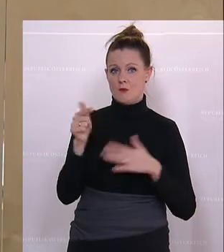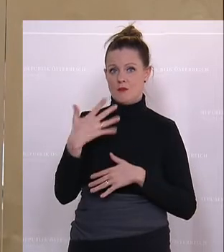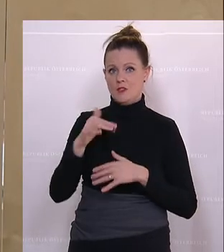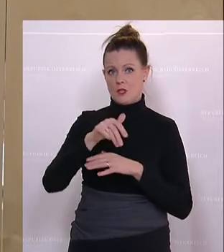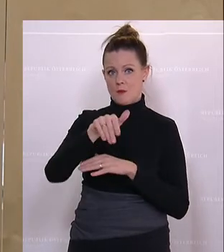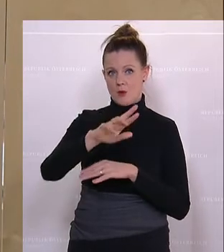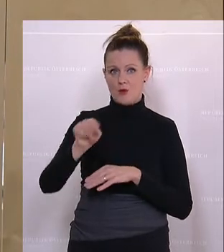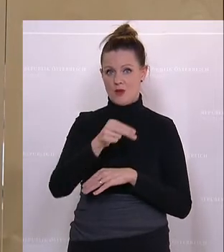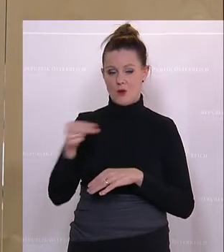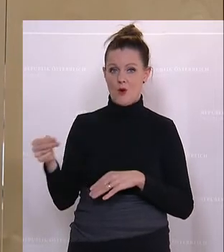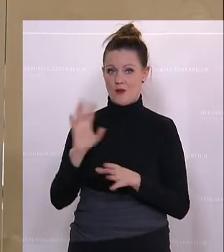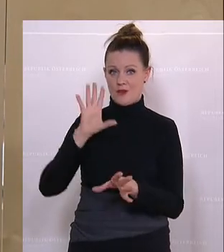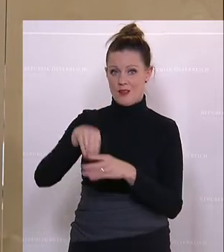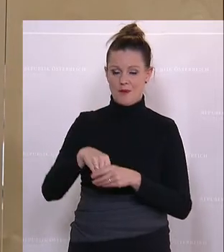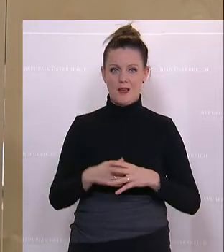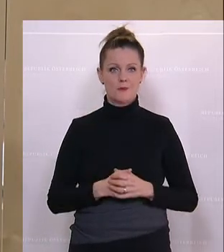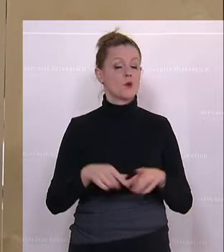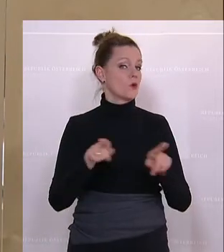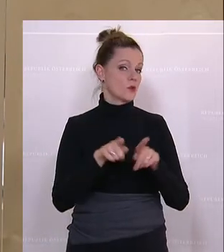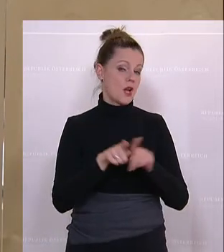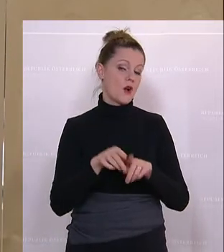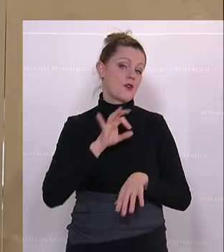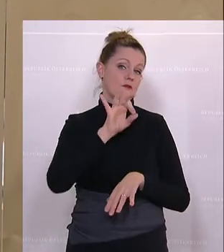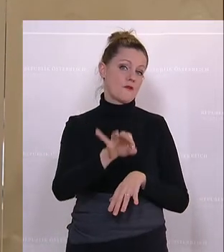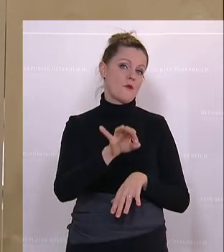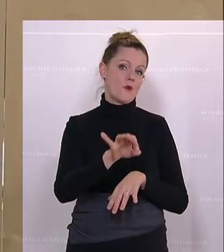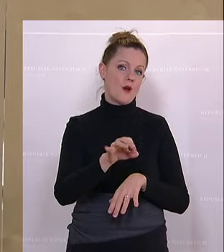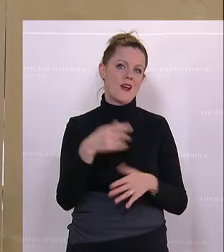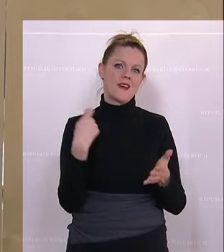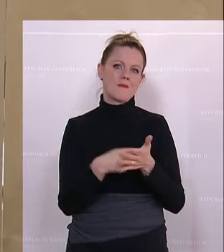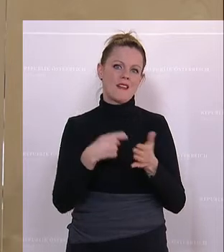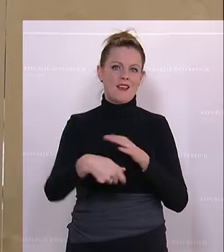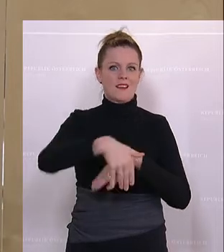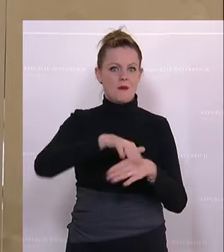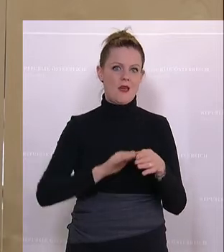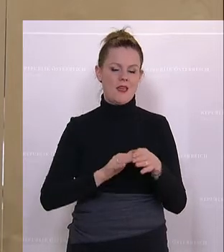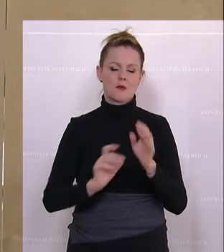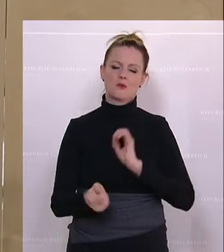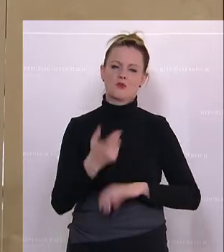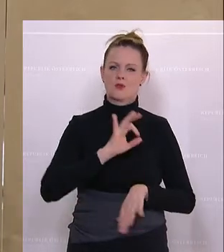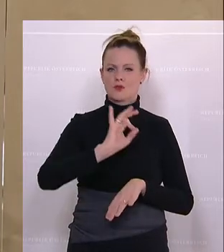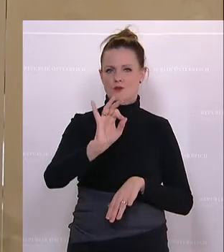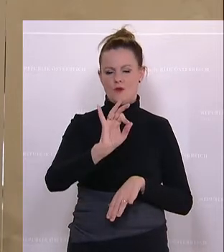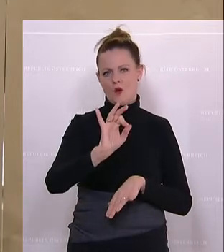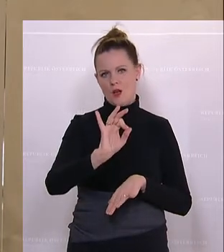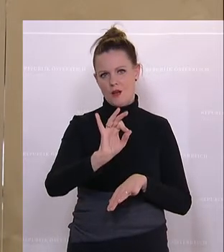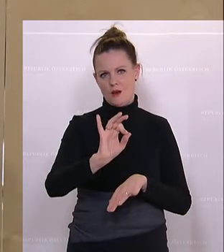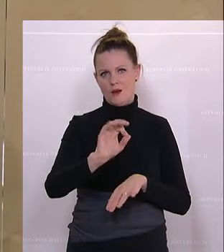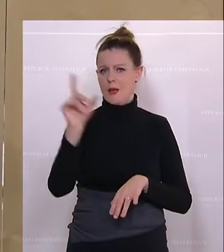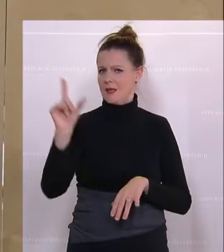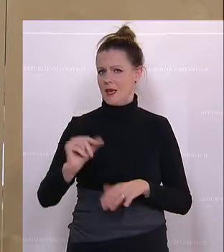auch enthält und für den Beitrag der Gemeinden, vor allem für die